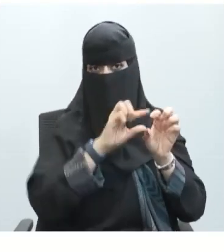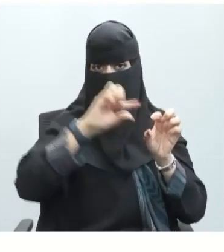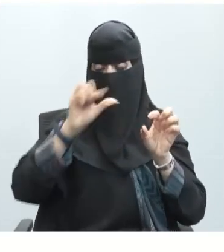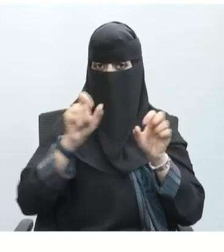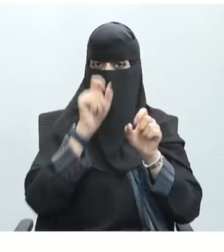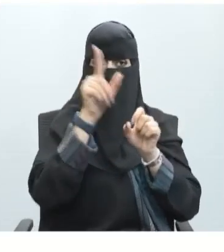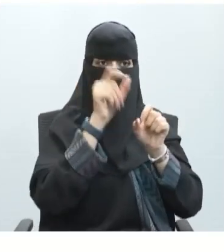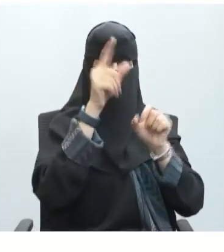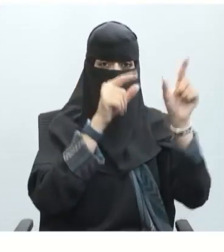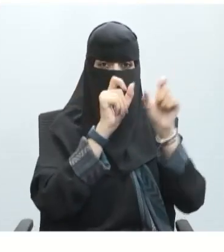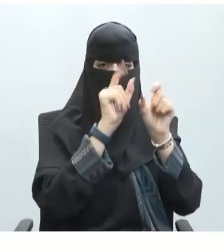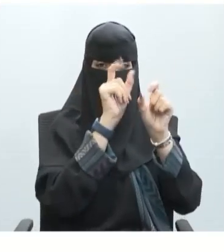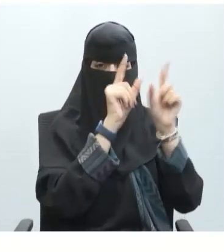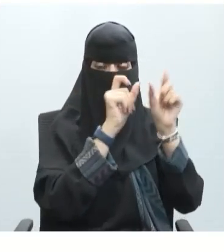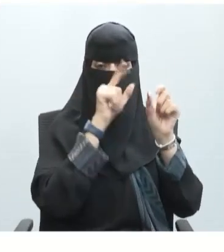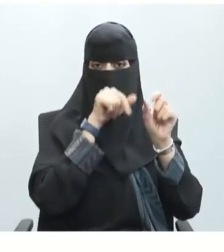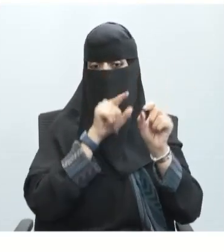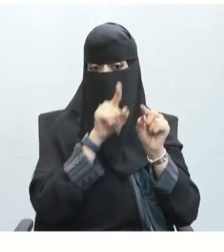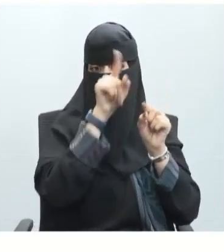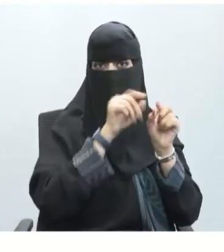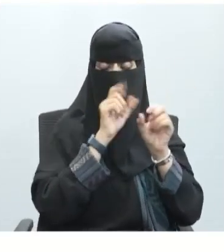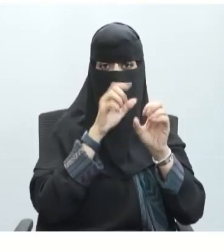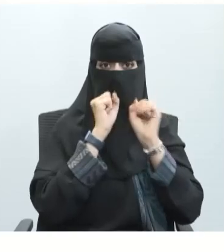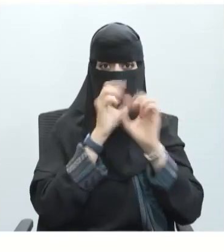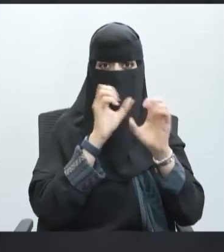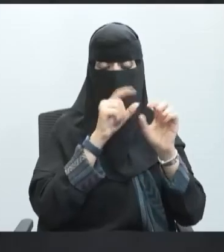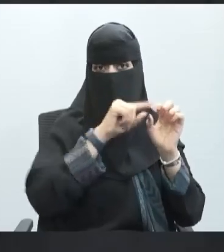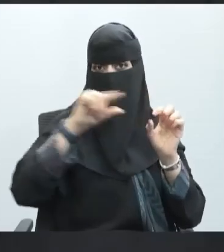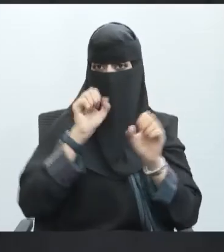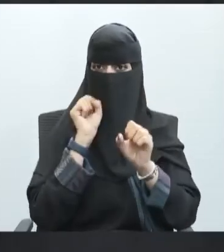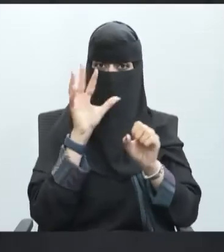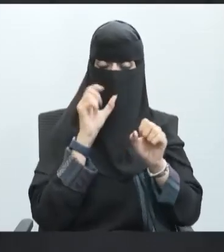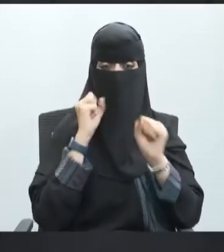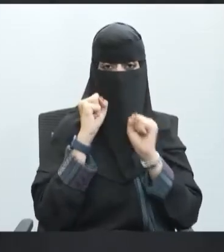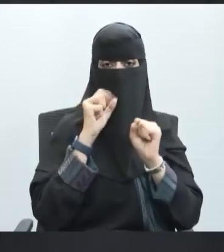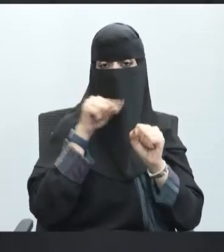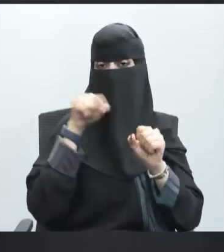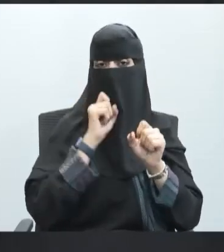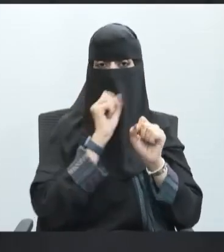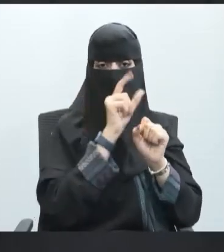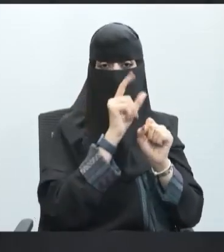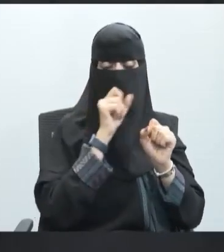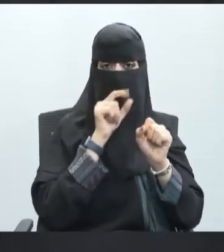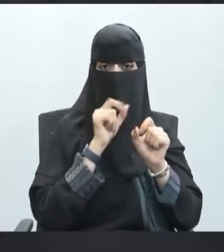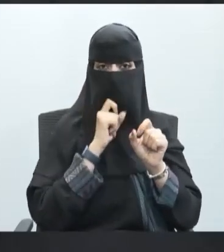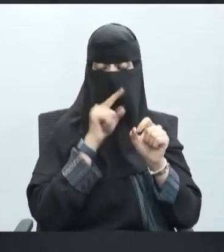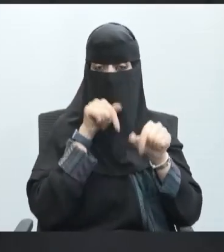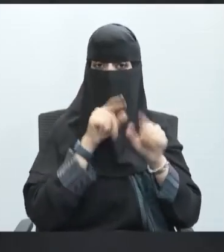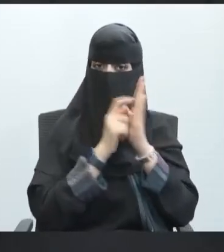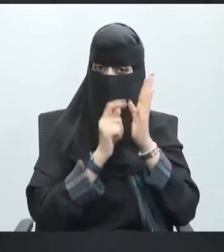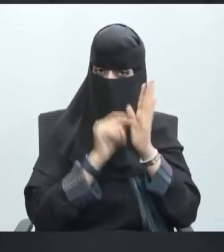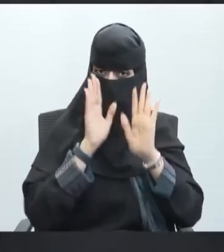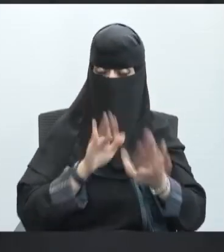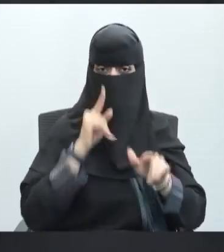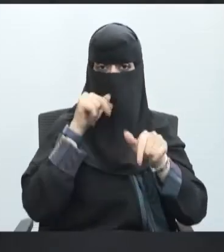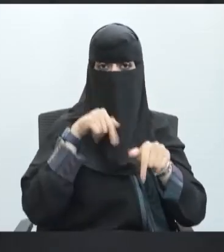تختلف في قوتها ولا يعني أن المنبه القوي سوف يعطي تنبيه أقوى من المنبه الضعيف ولكن هنا لدينا قانون إما